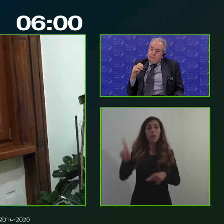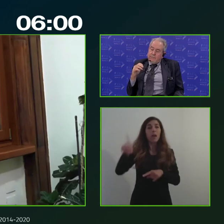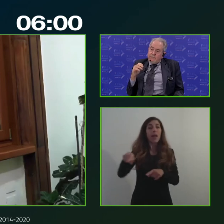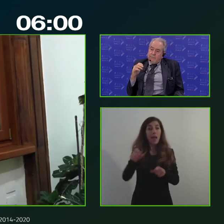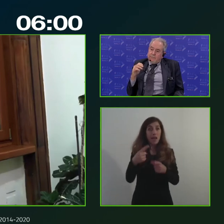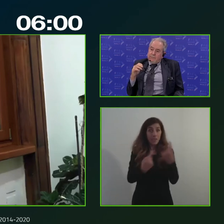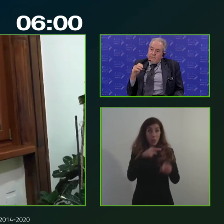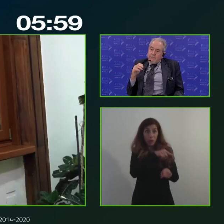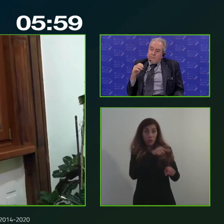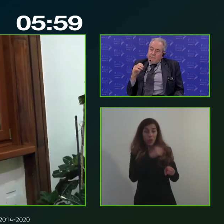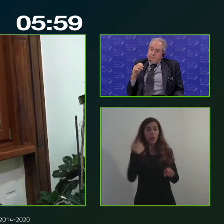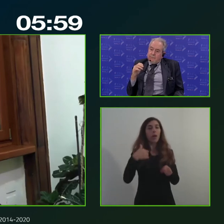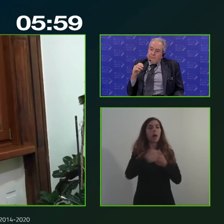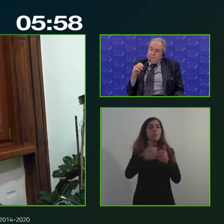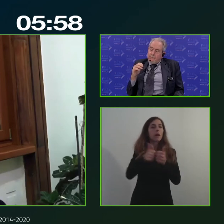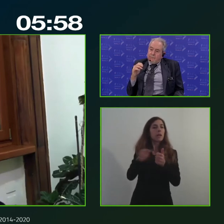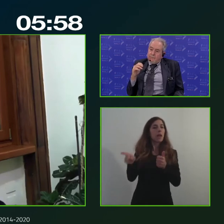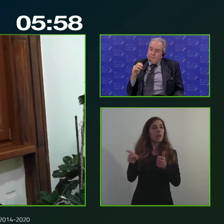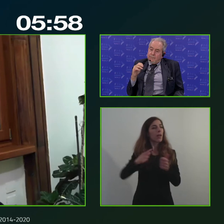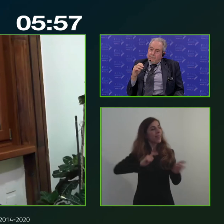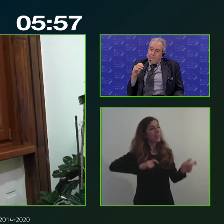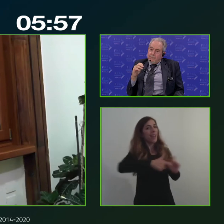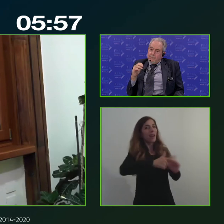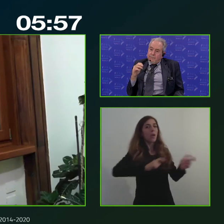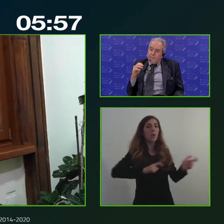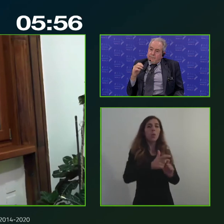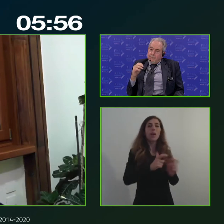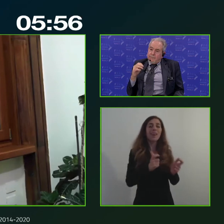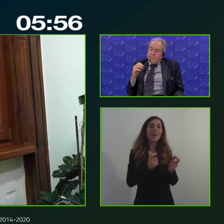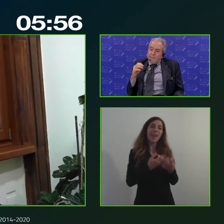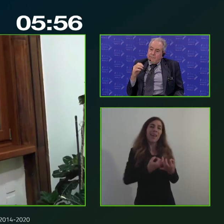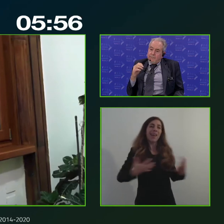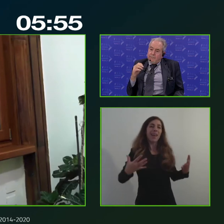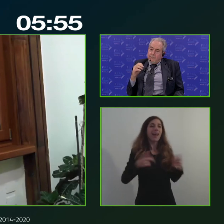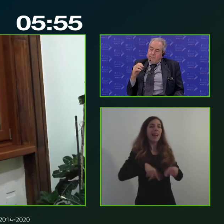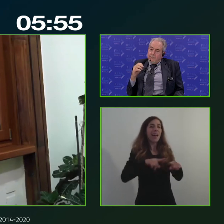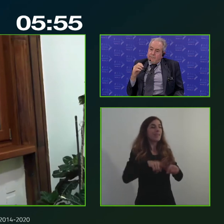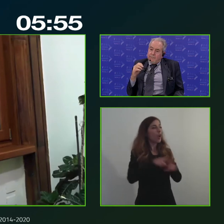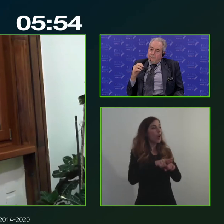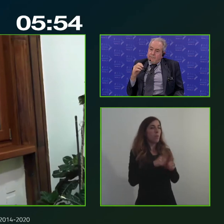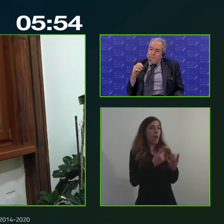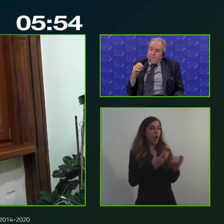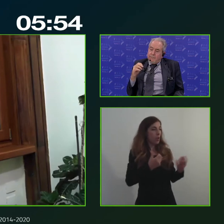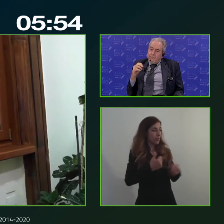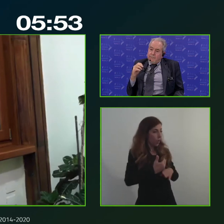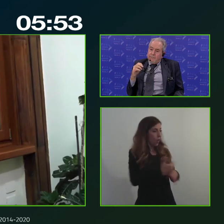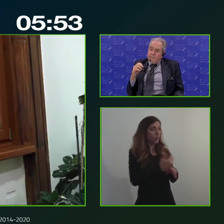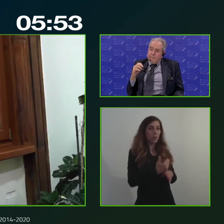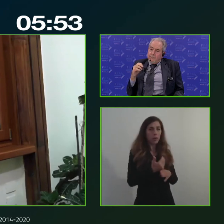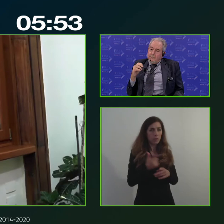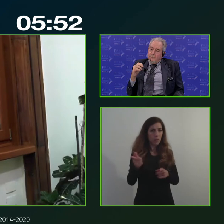contesto di poter interlocuire proprio nella forma classica di condivisione delle cose per cui